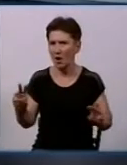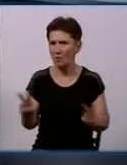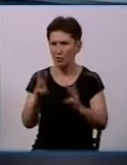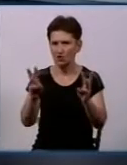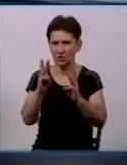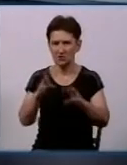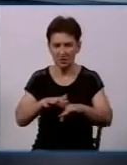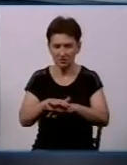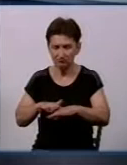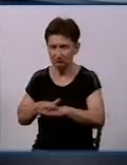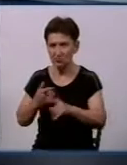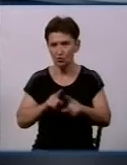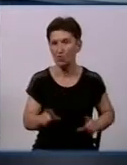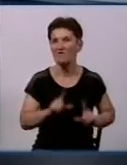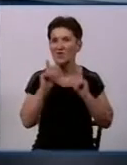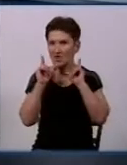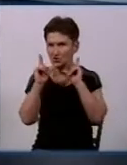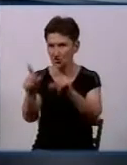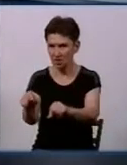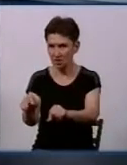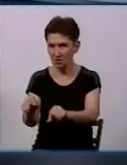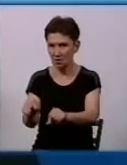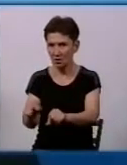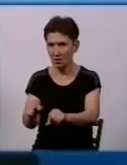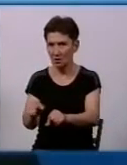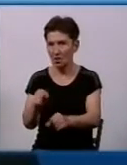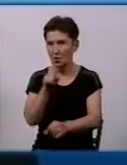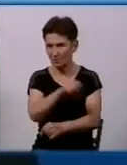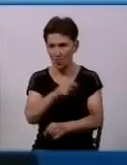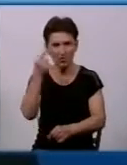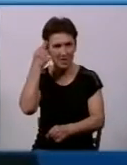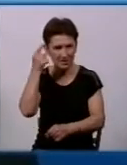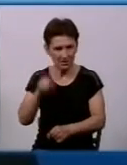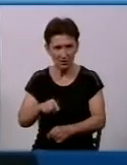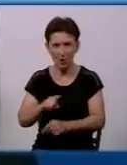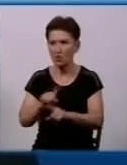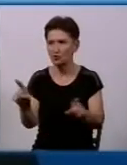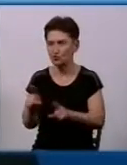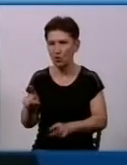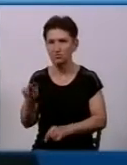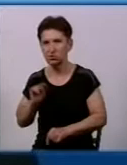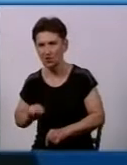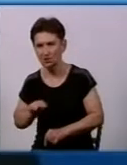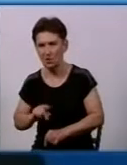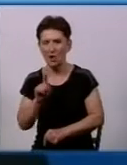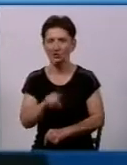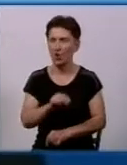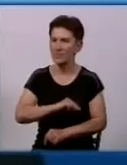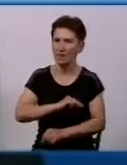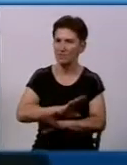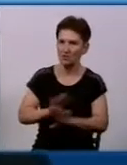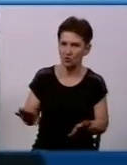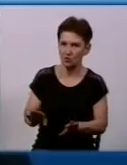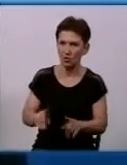який виїжджає на пожежу, Тетяна Ткаченко, вони знали, що там працює, що не працює, які засоби потрібні для